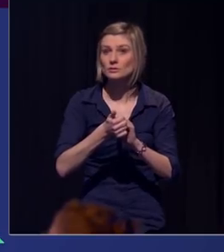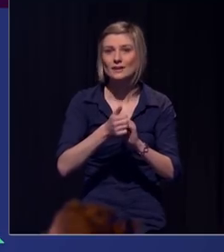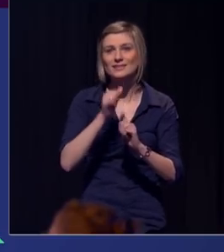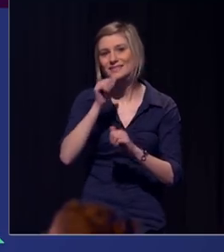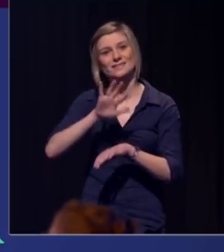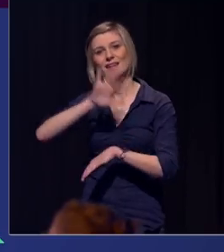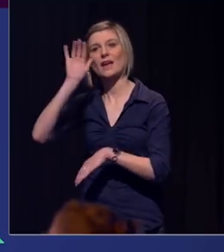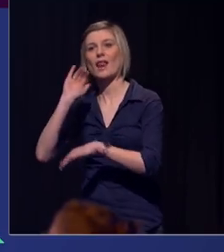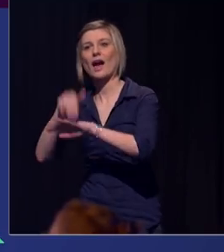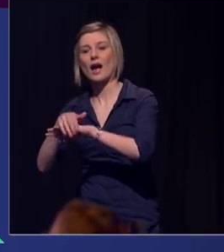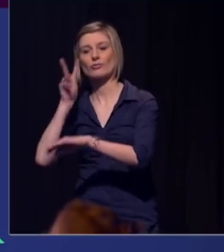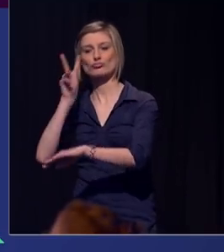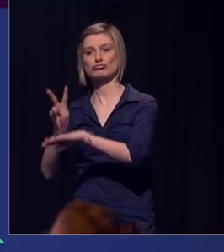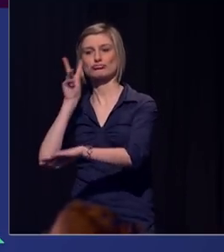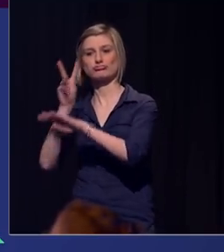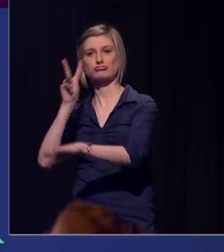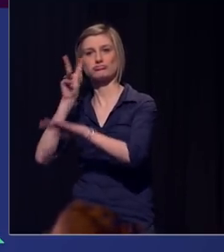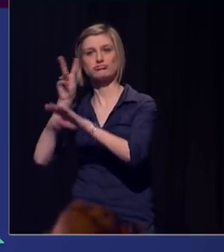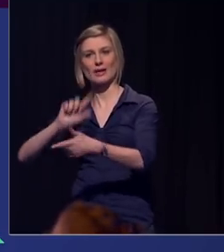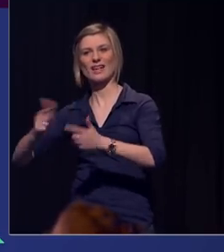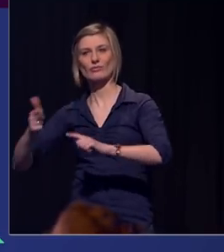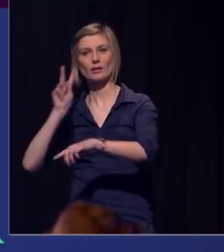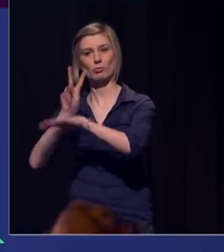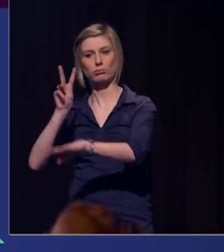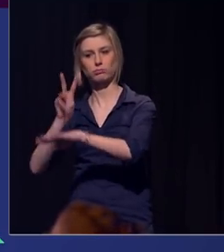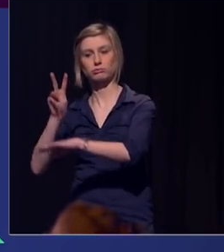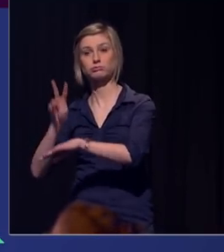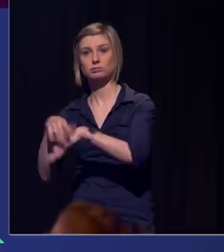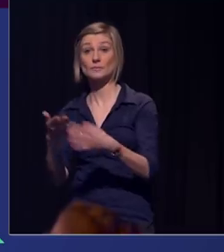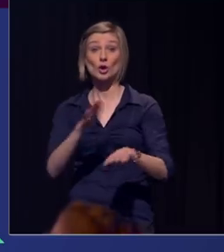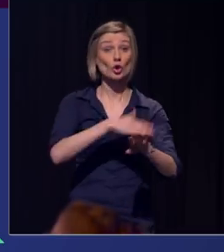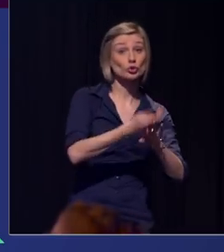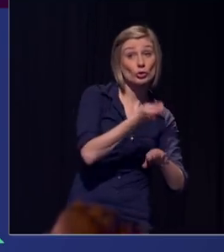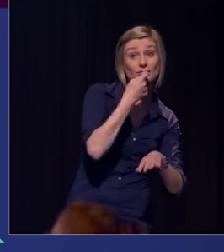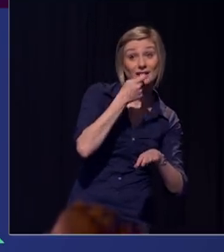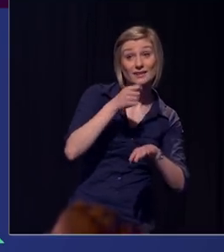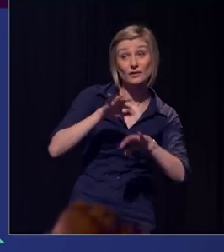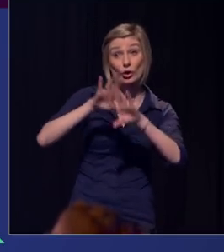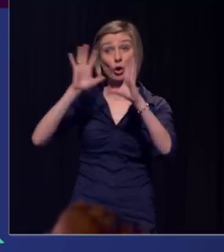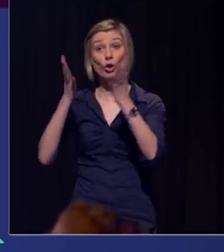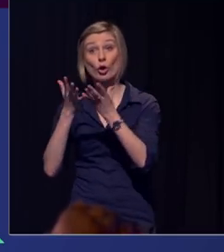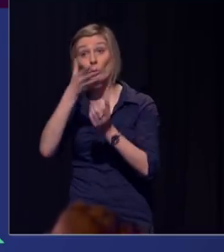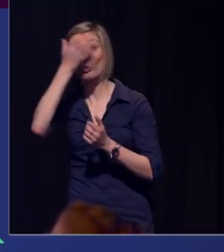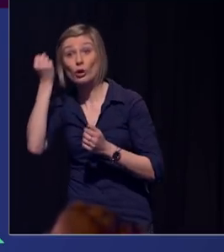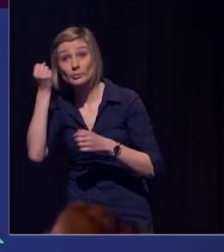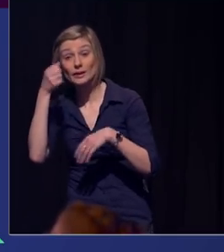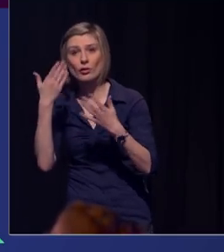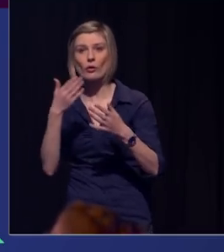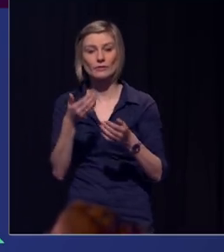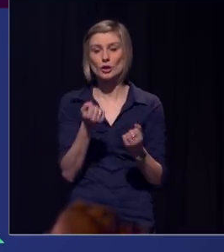Netflixen, om gezond te eten, global warming, om niet de gsm achter het stuur te gebruiken.